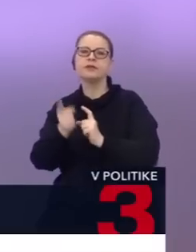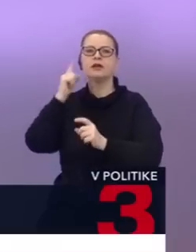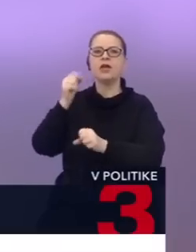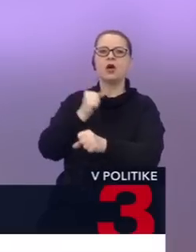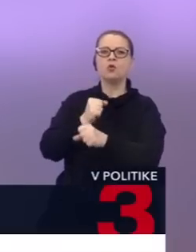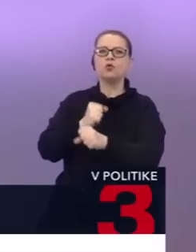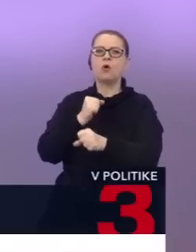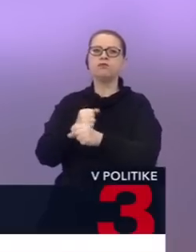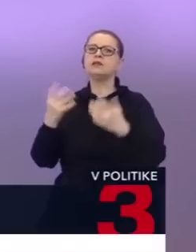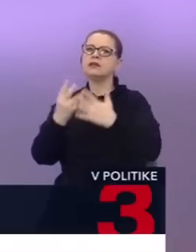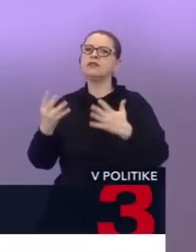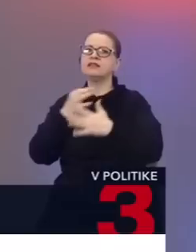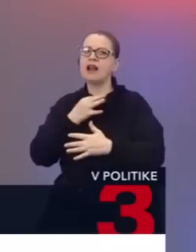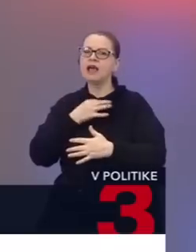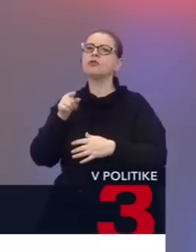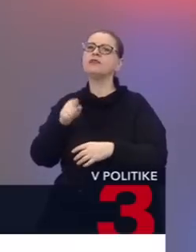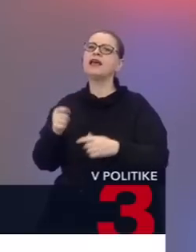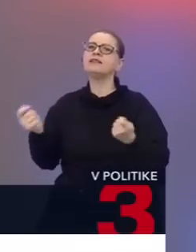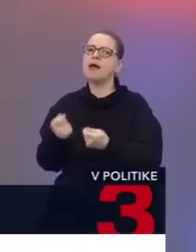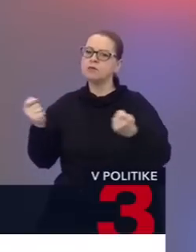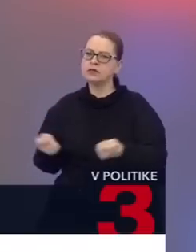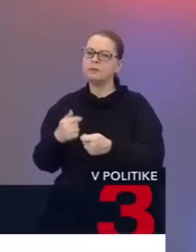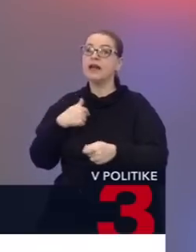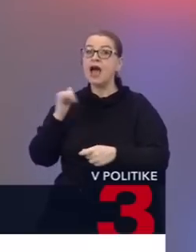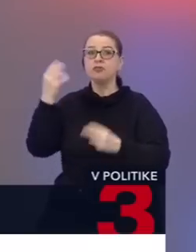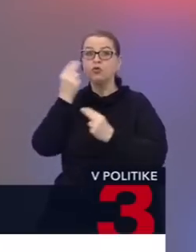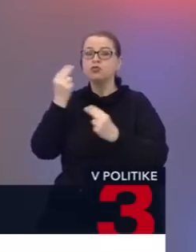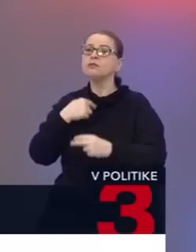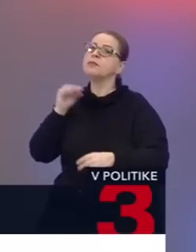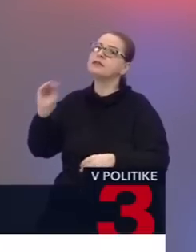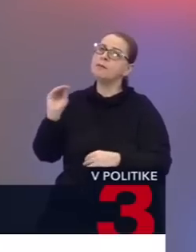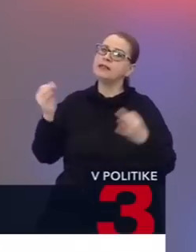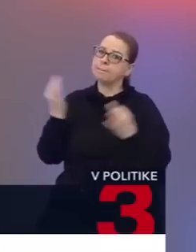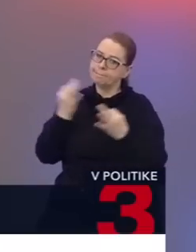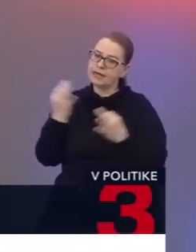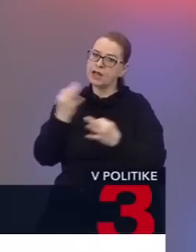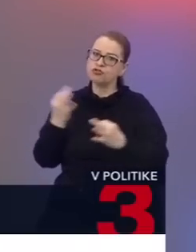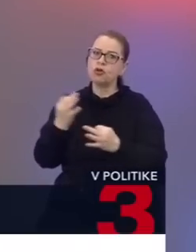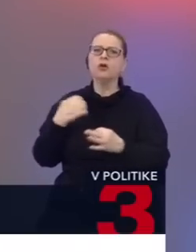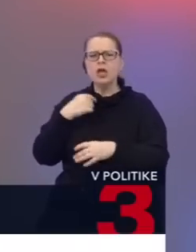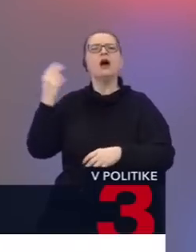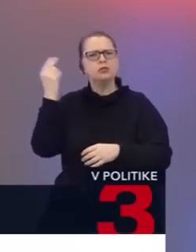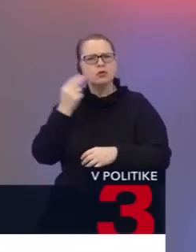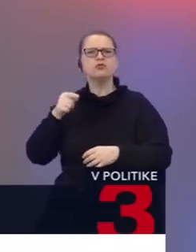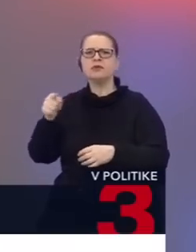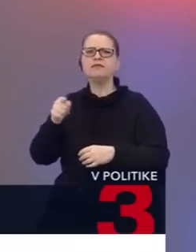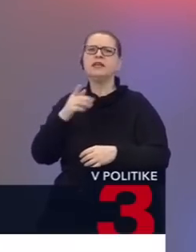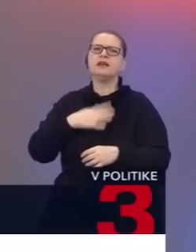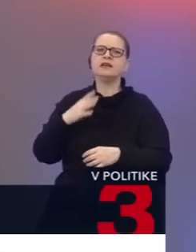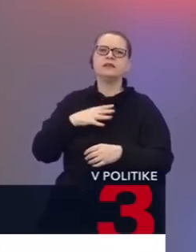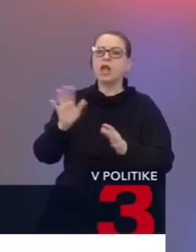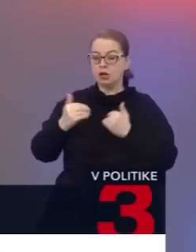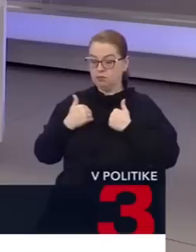hlasov je september. Ja tomu rozumiem, pán premiér. Iba sa pýtam, že prečo do tej 90-ky. Rozumiem, že vám ide primárne o